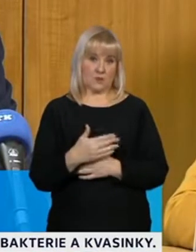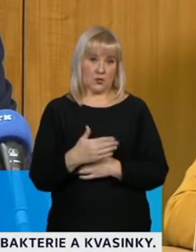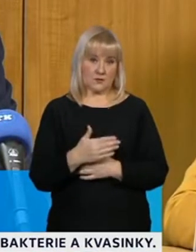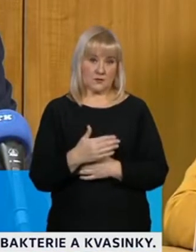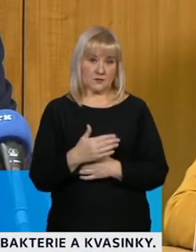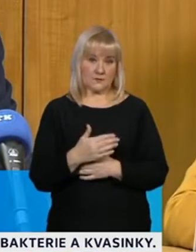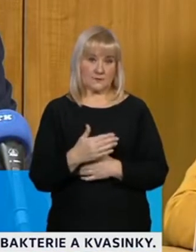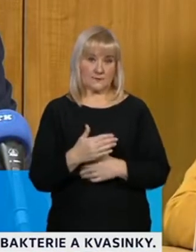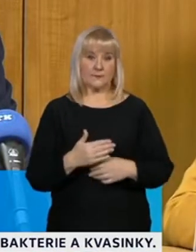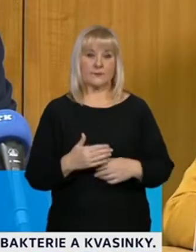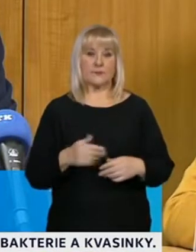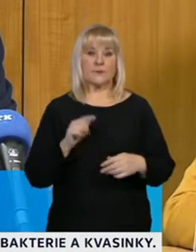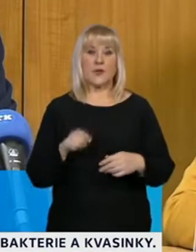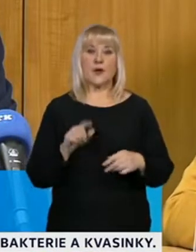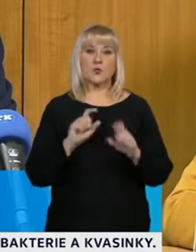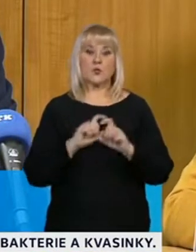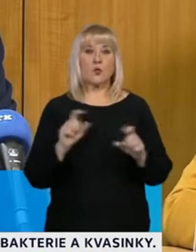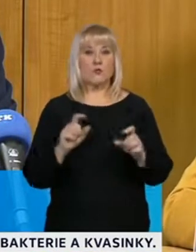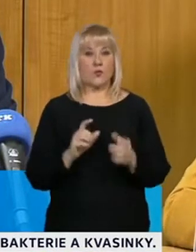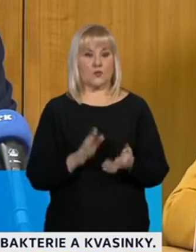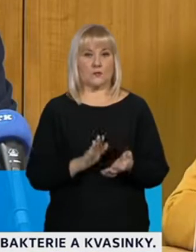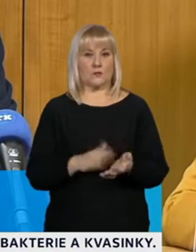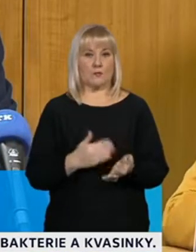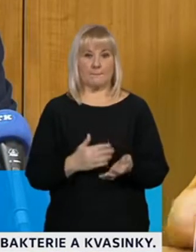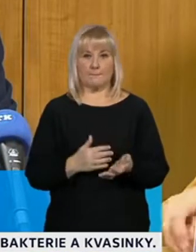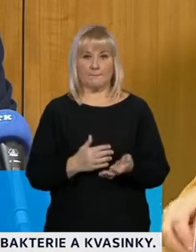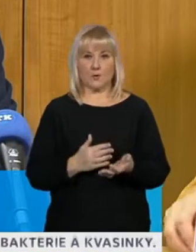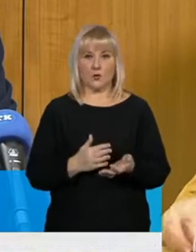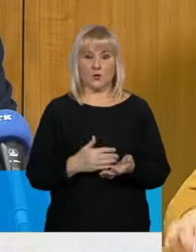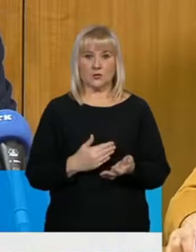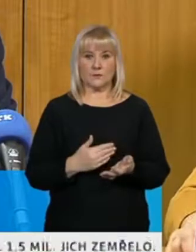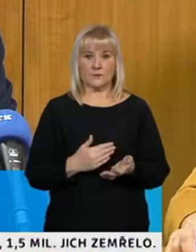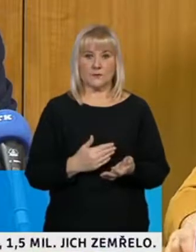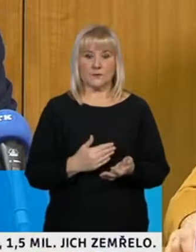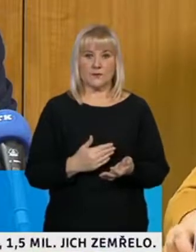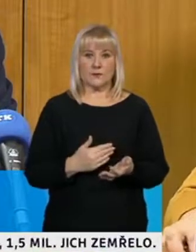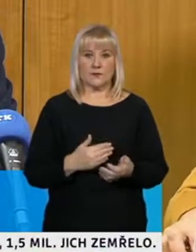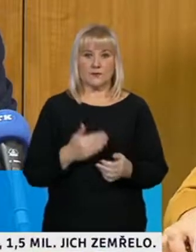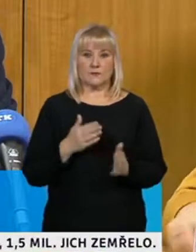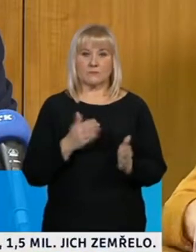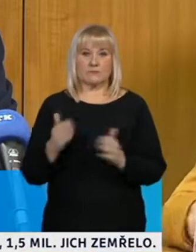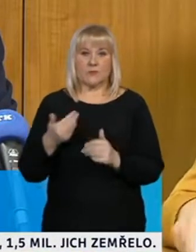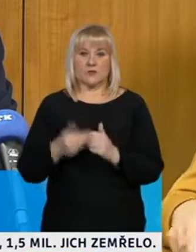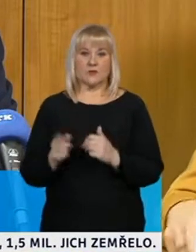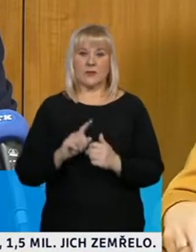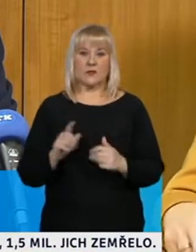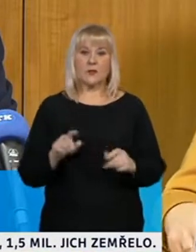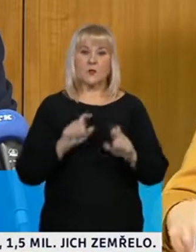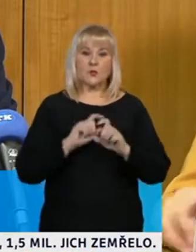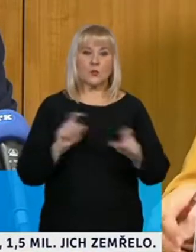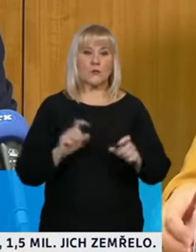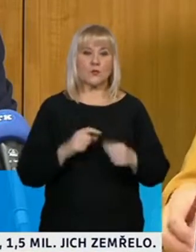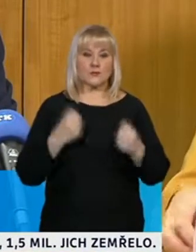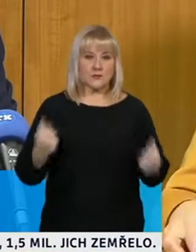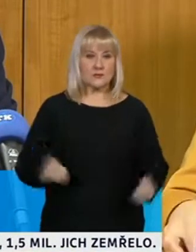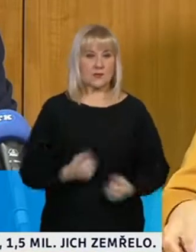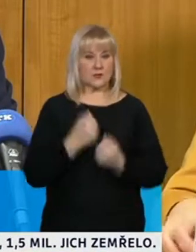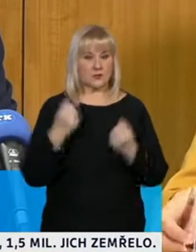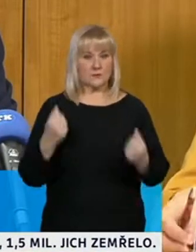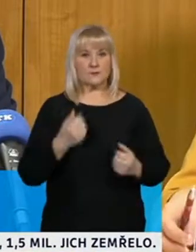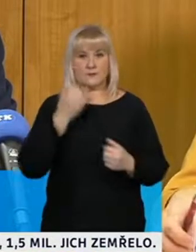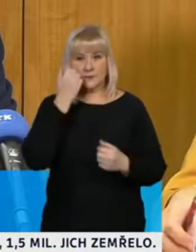že ten důvod, proč to není ještě později, je ten, že je snaha, aby se